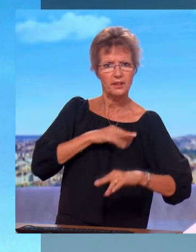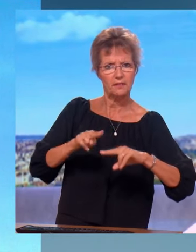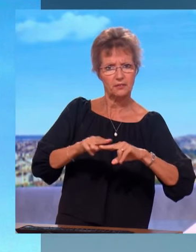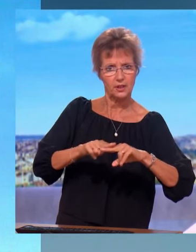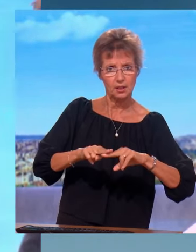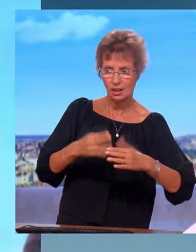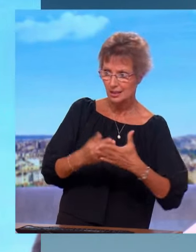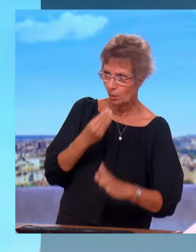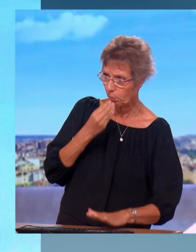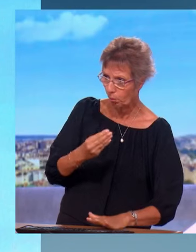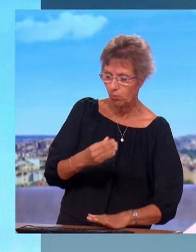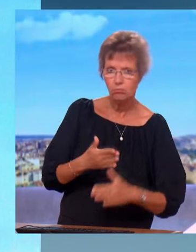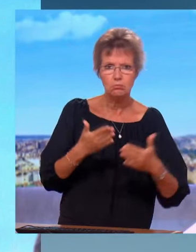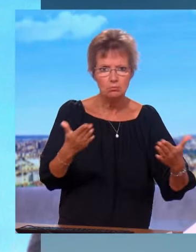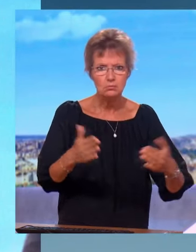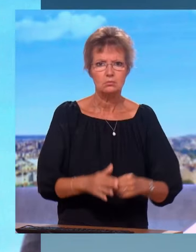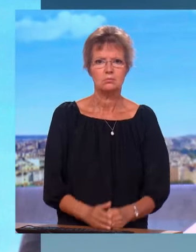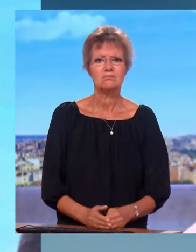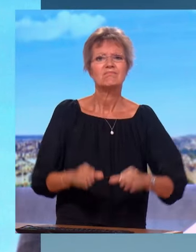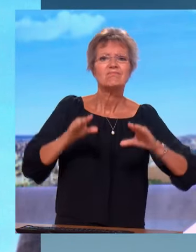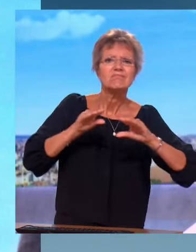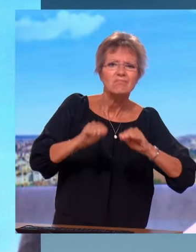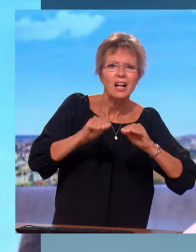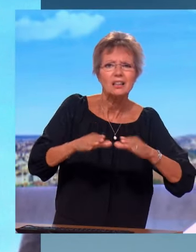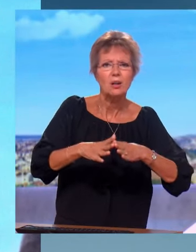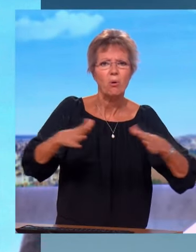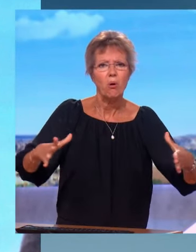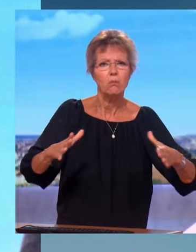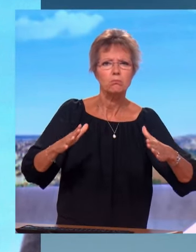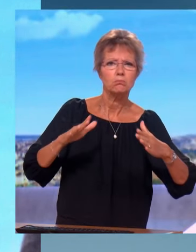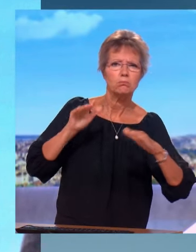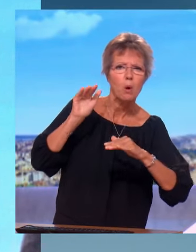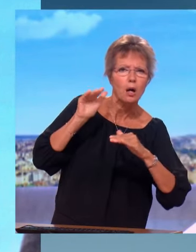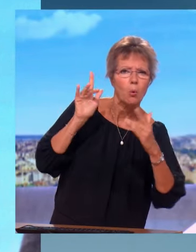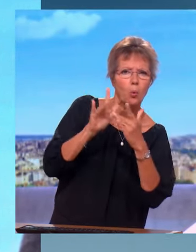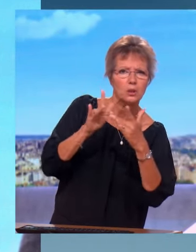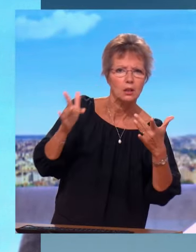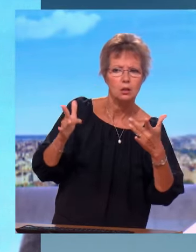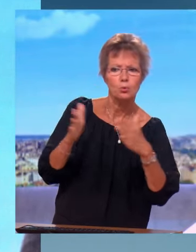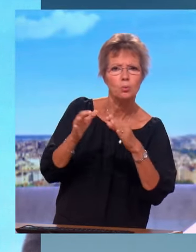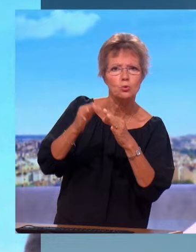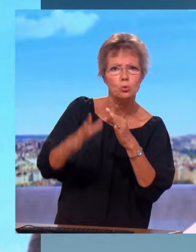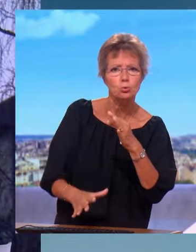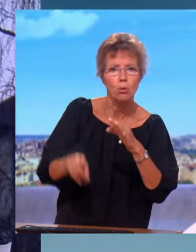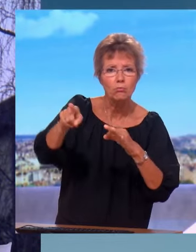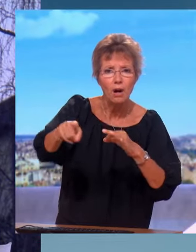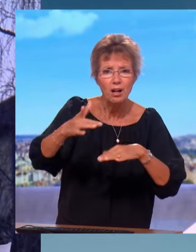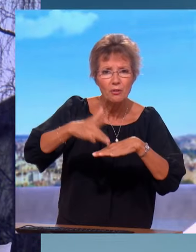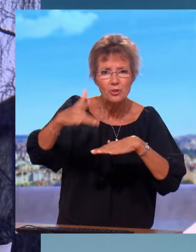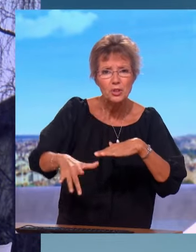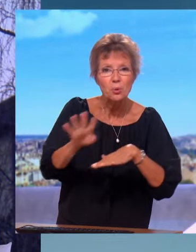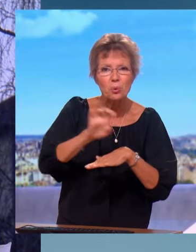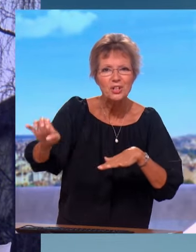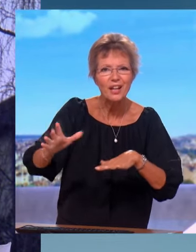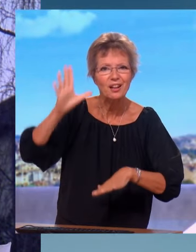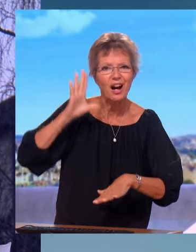de grandes surfaces que j'avais contactées pour savoir justement quelles solutions on pouvait trouver. Ils ne l'ont pas attendu, elles l'ont déjà fait certains week-ends et elles vont